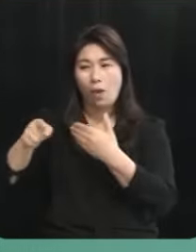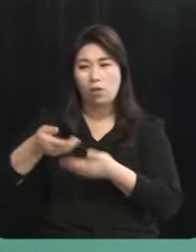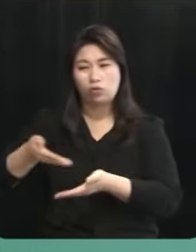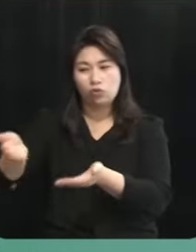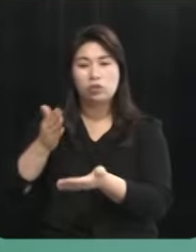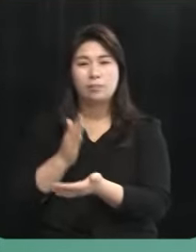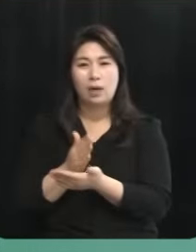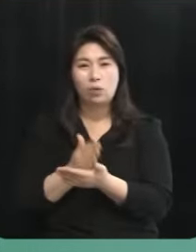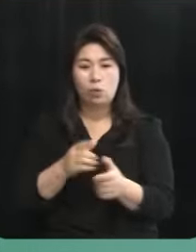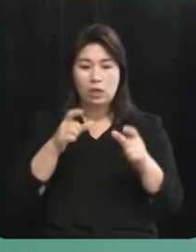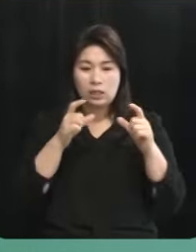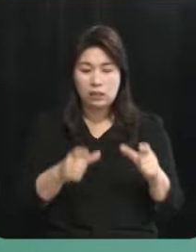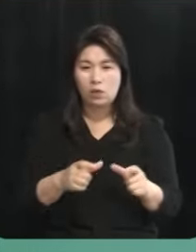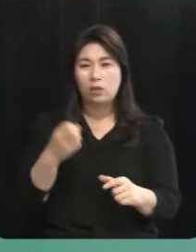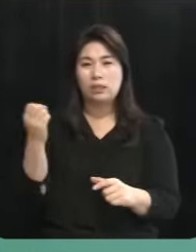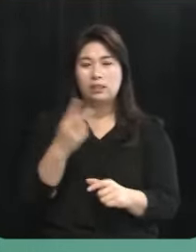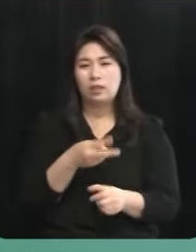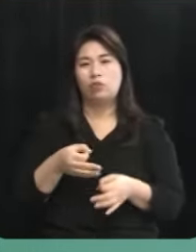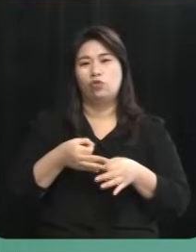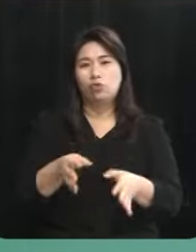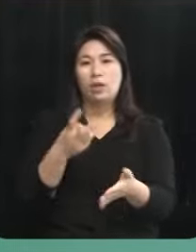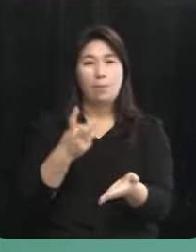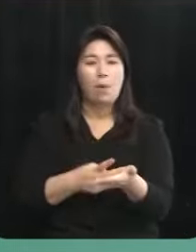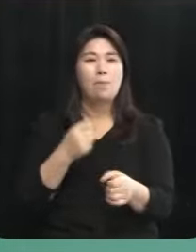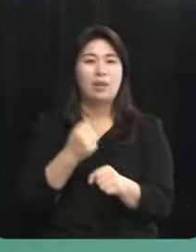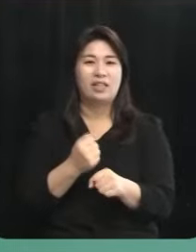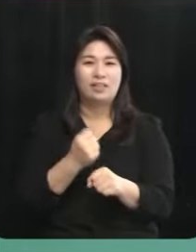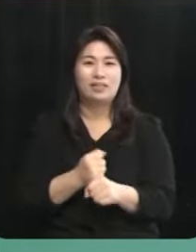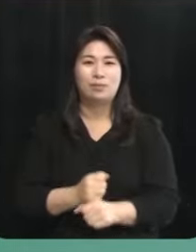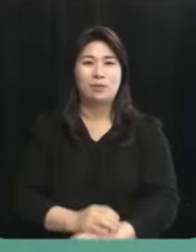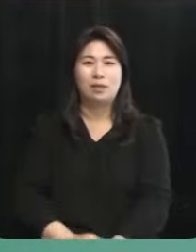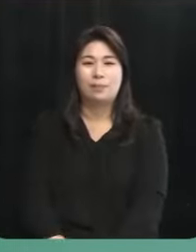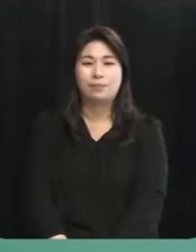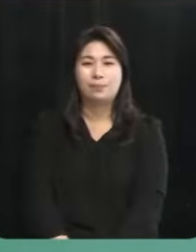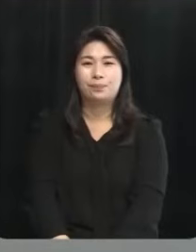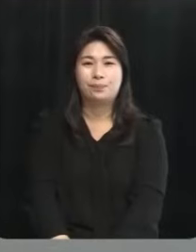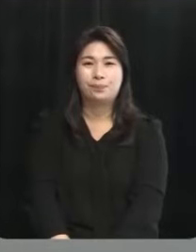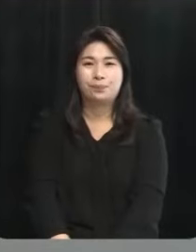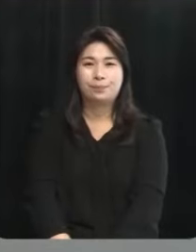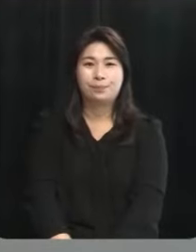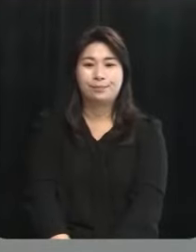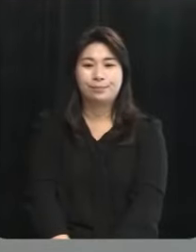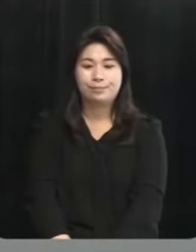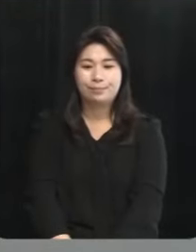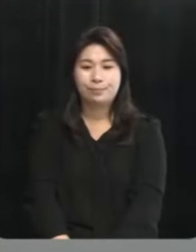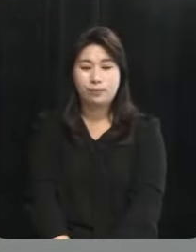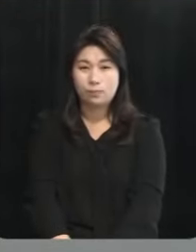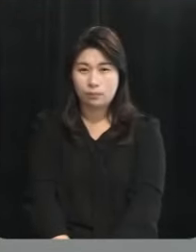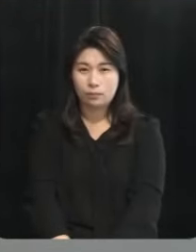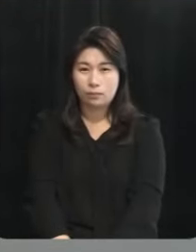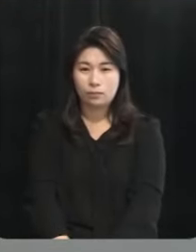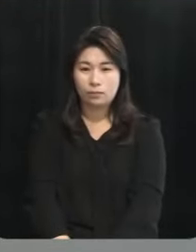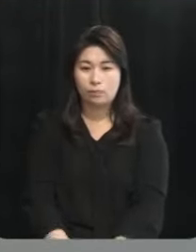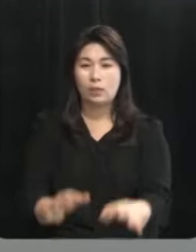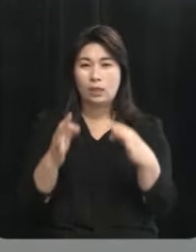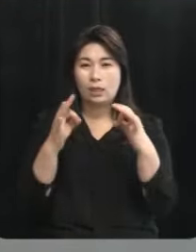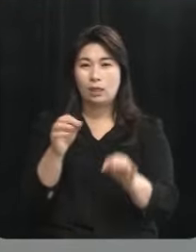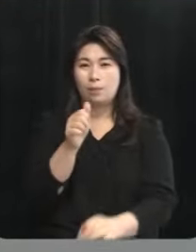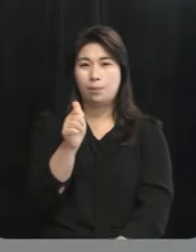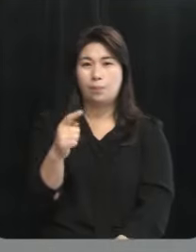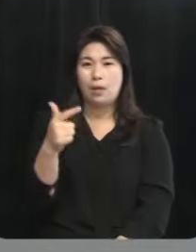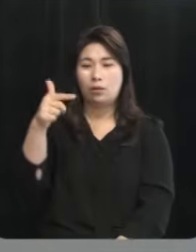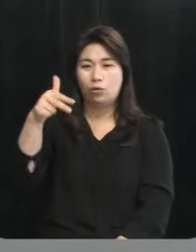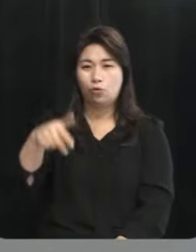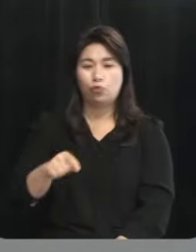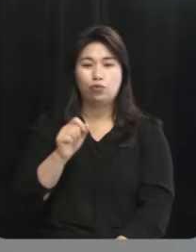지역제출자법을 제정하도록 하겠습니다 네 이어서 김한규 후보